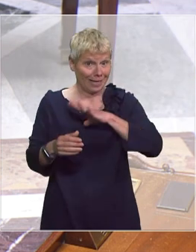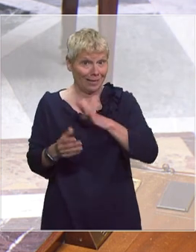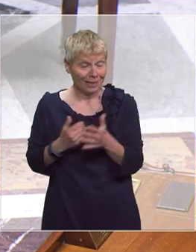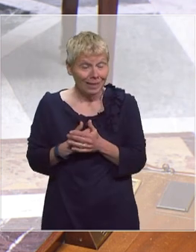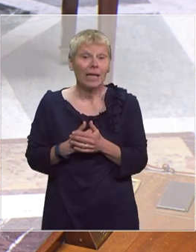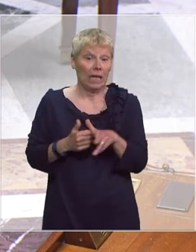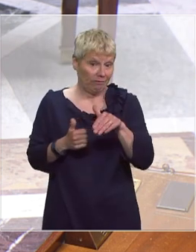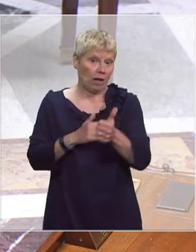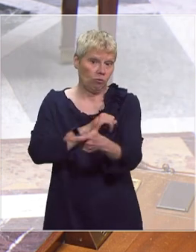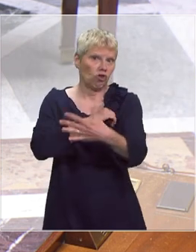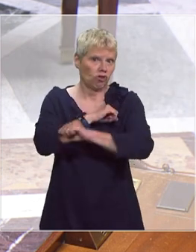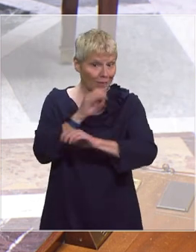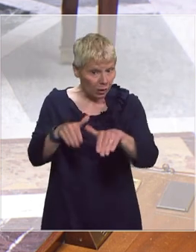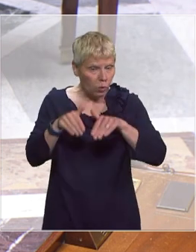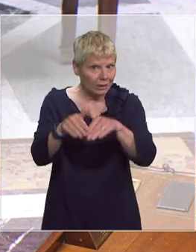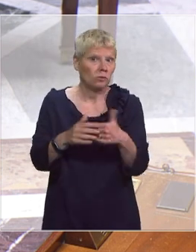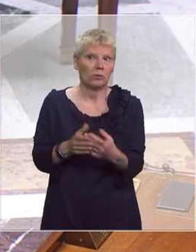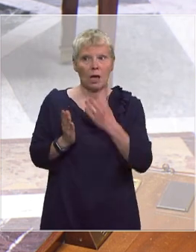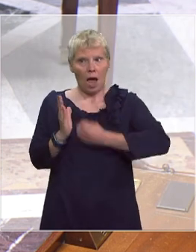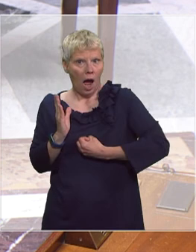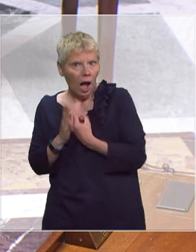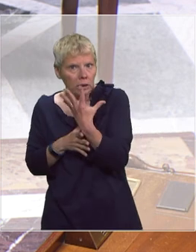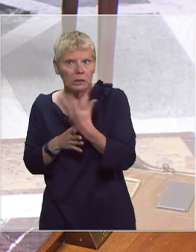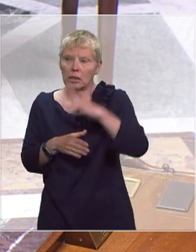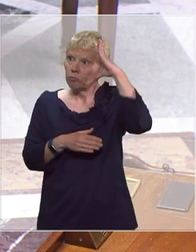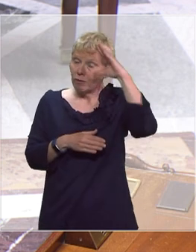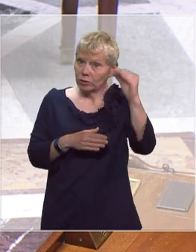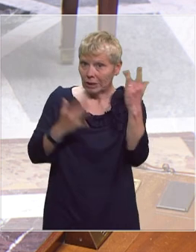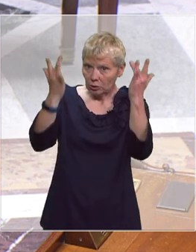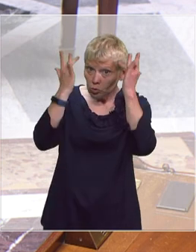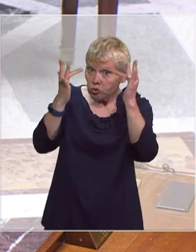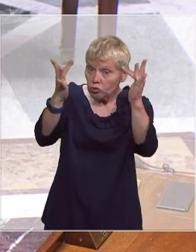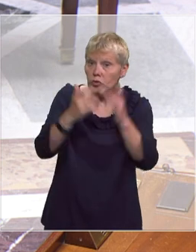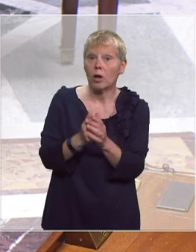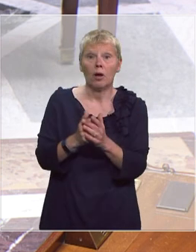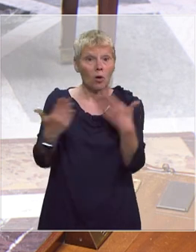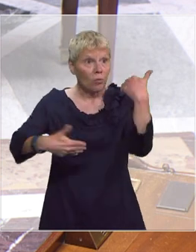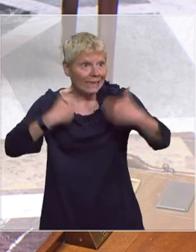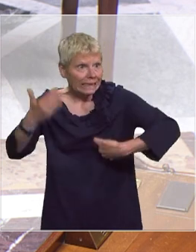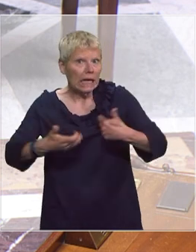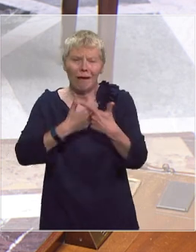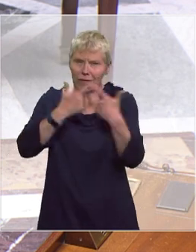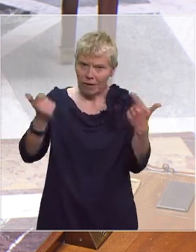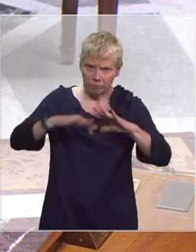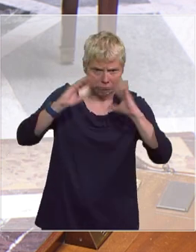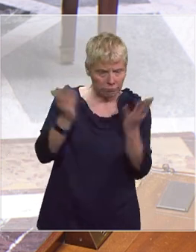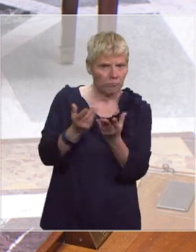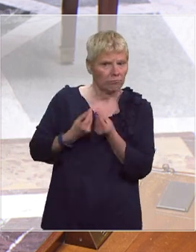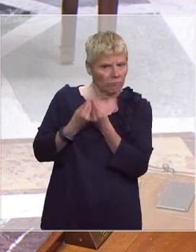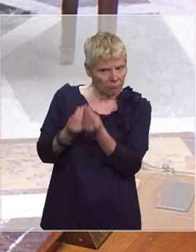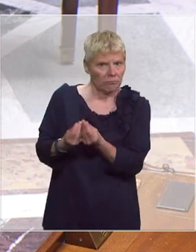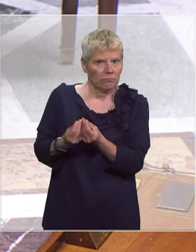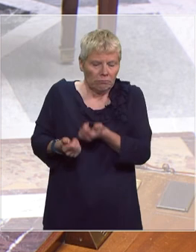qui viennent continuer de travailler avec les artistes avec les professionnels de la culture pour leur permettre de passer ce moment